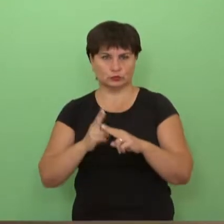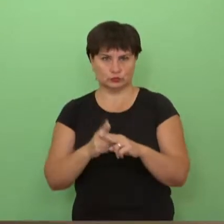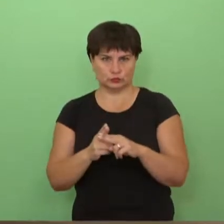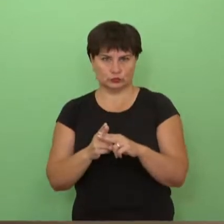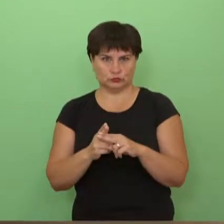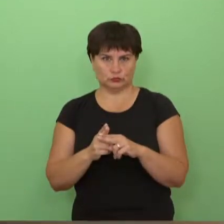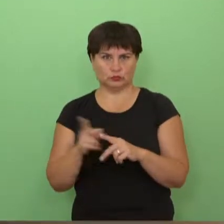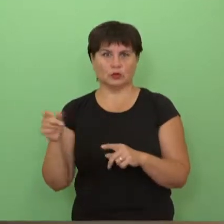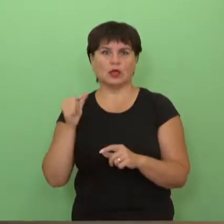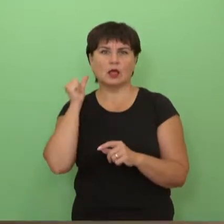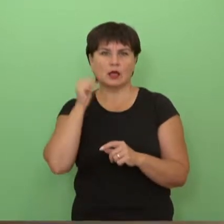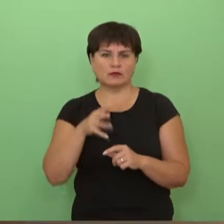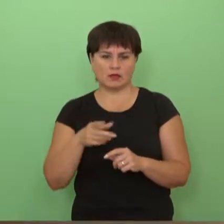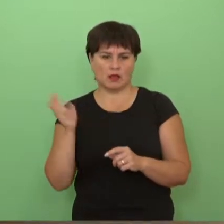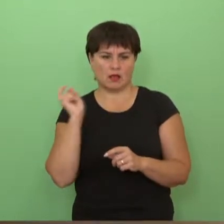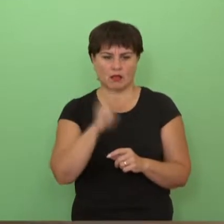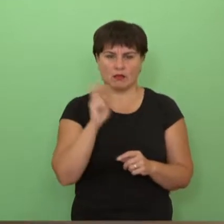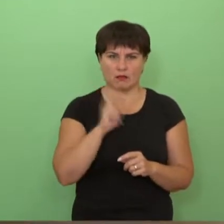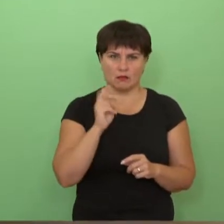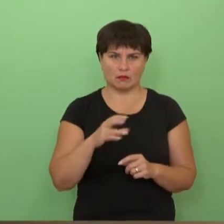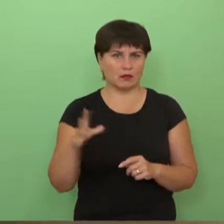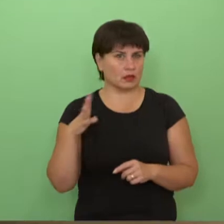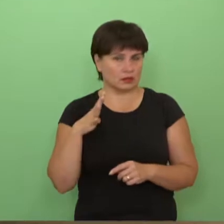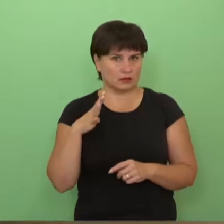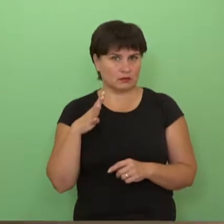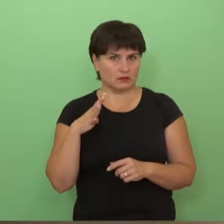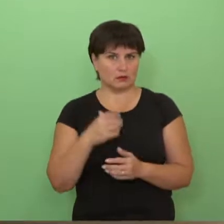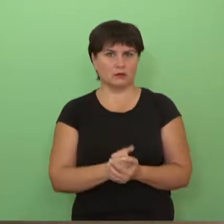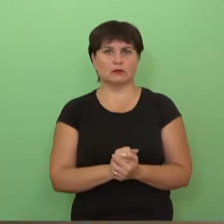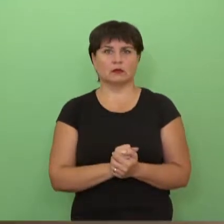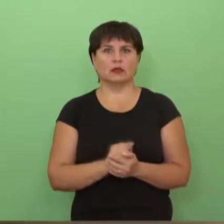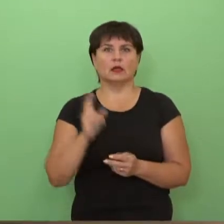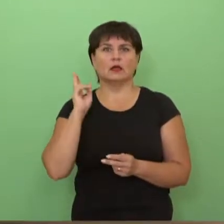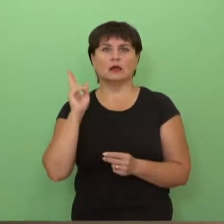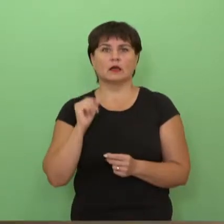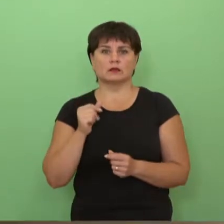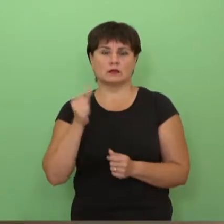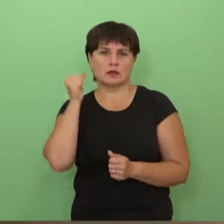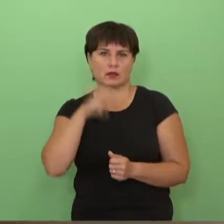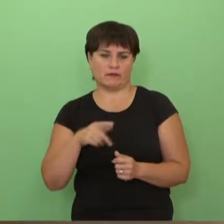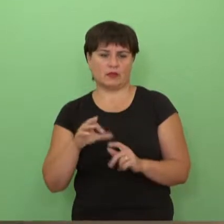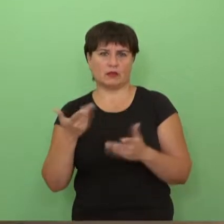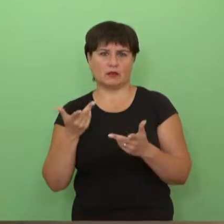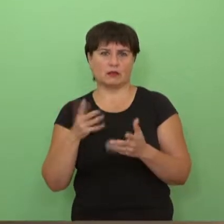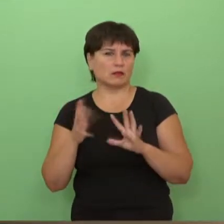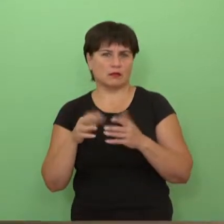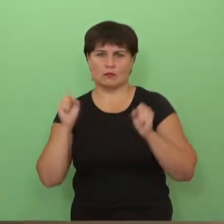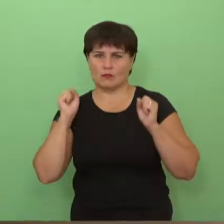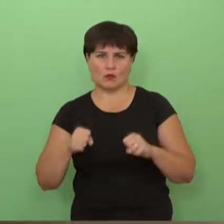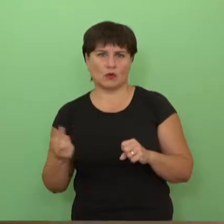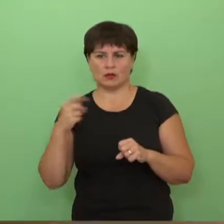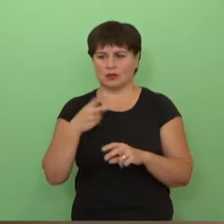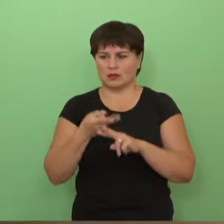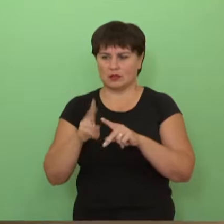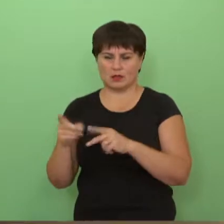ir kurie negali jau kiekvieną dieną atvykti dėl to umų susirgymo, kurie šiaip nelabai gali kiekvieną dieną atvykti